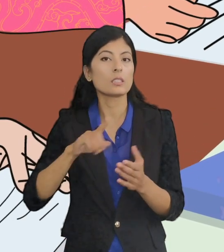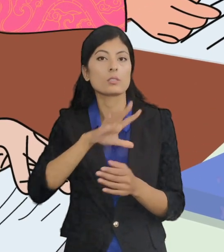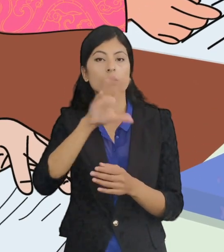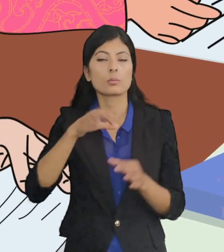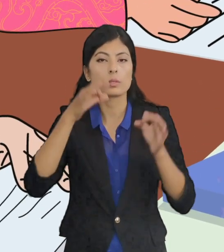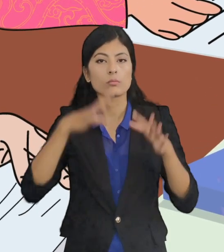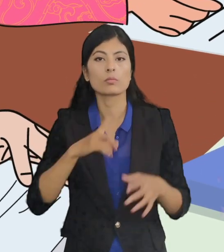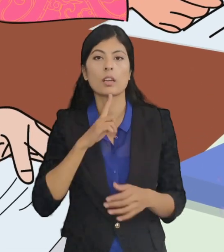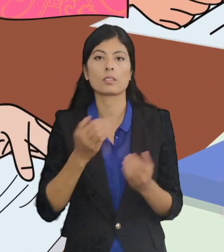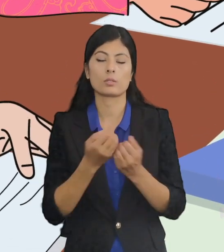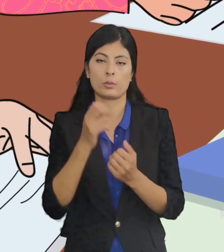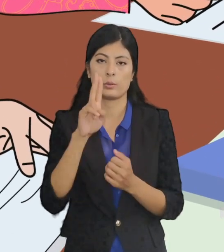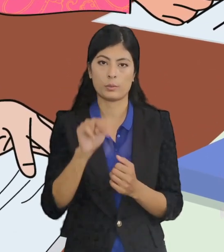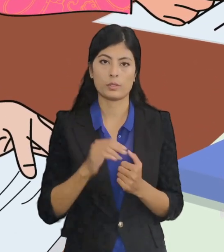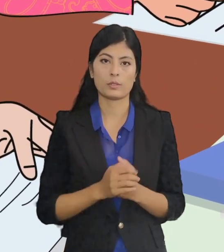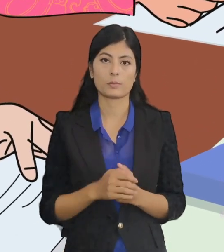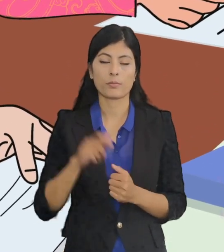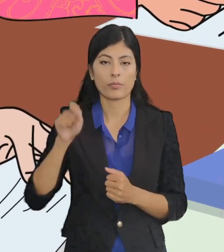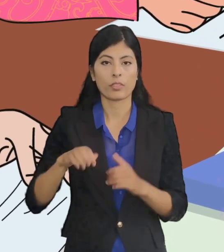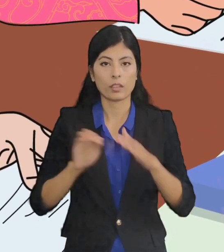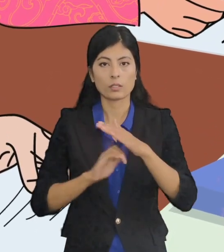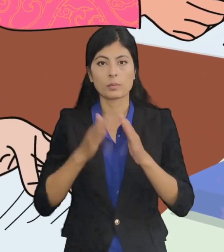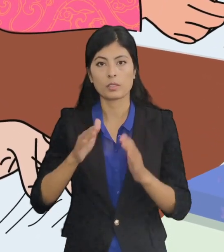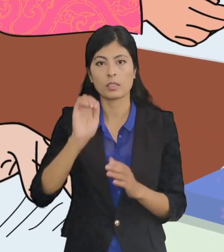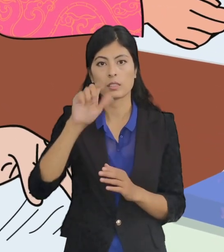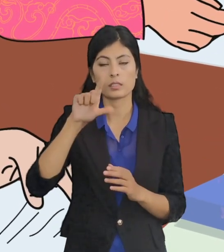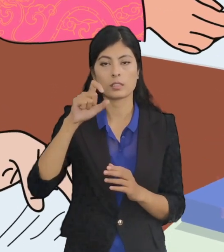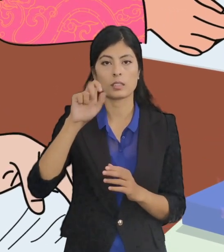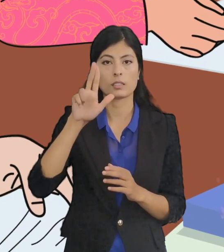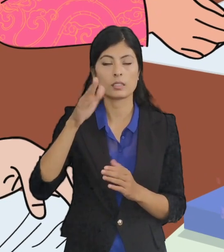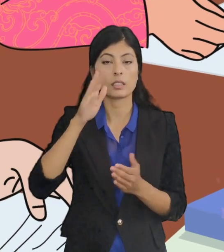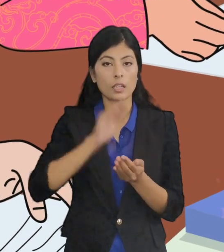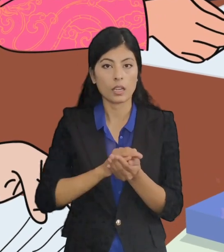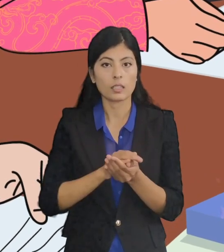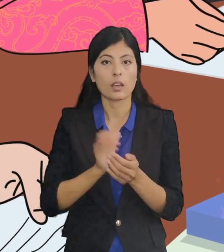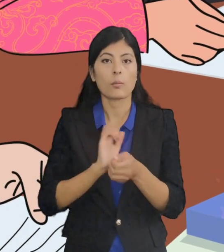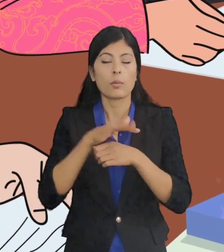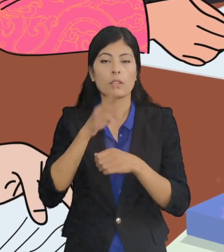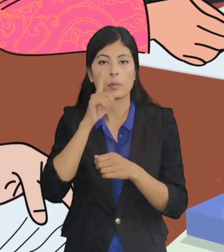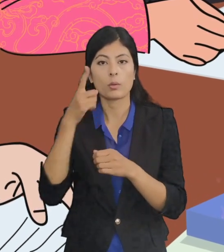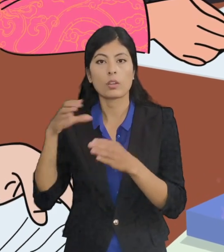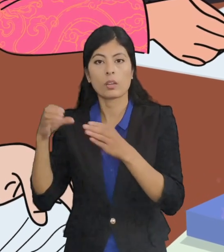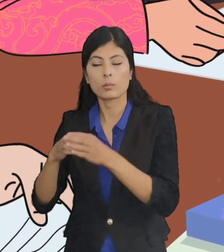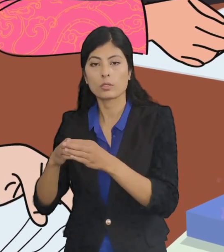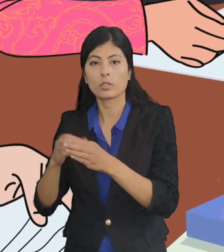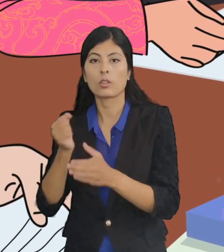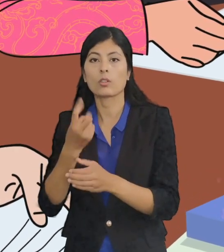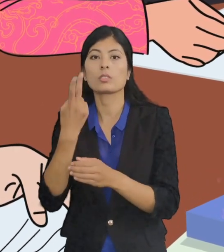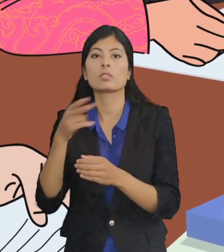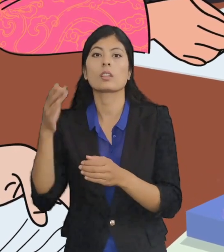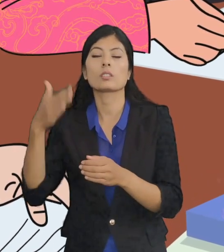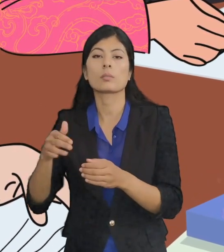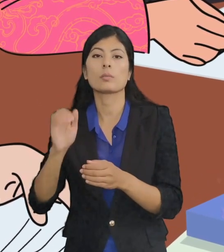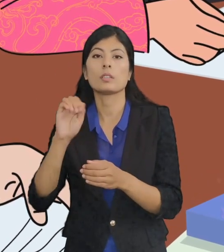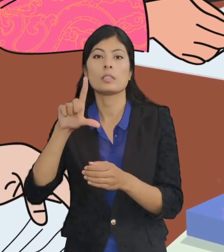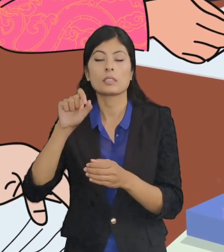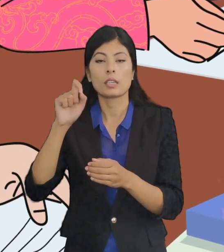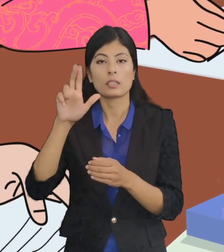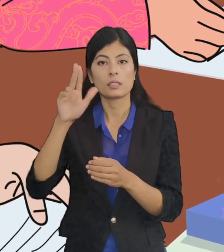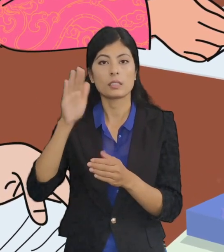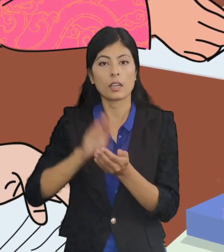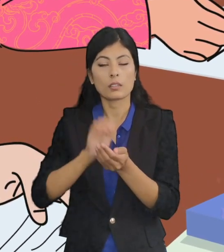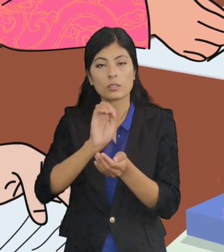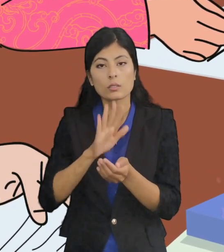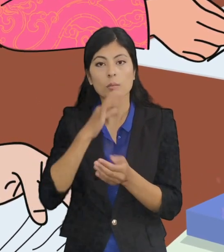के दिन भी निश्चित कखे आदेश करेके परईया न्याइक समिती द्वरा गवाही रखईच समय बेशी से बेशी एगो पक्ष कतेक